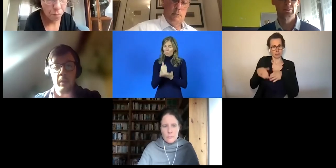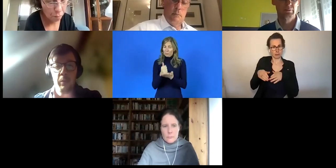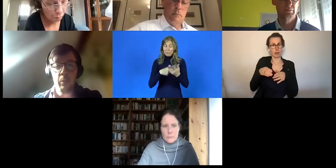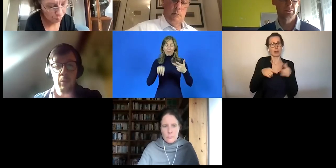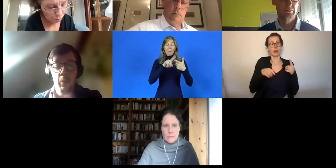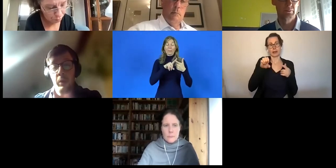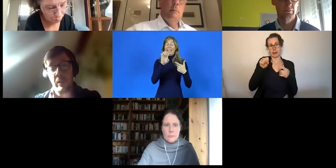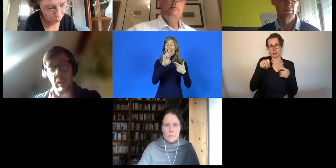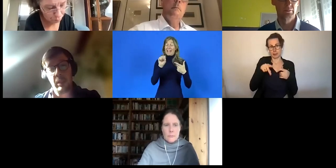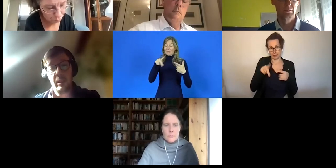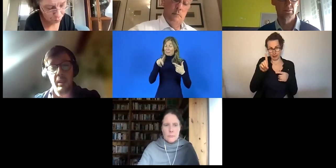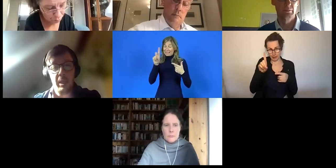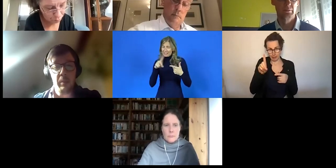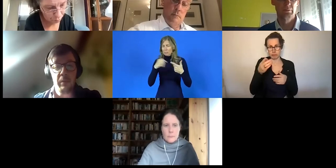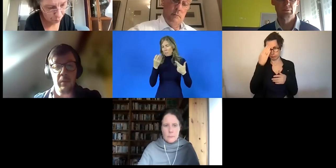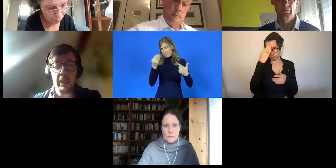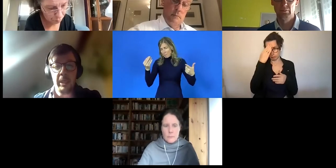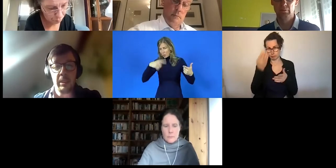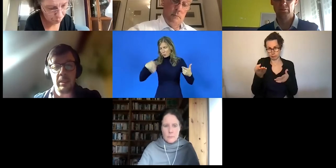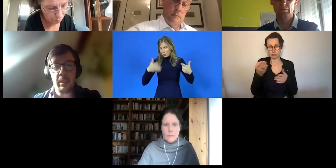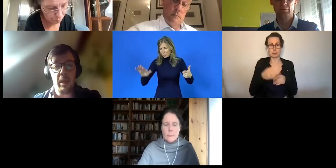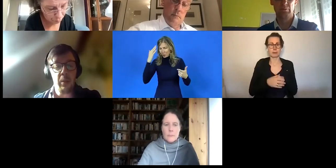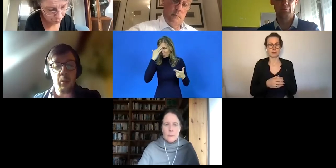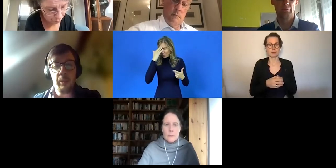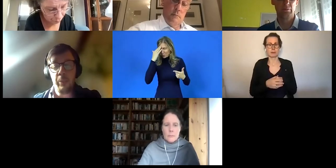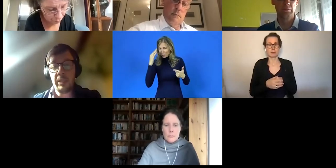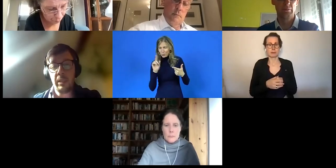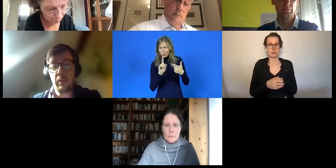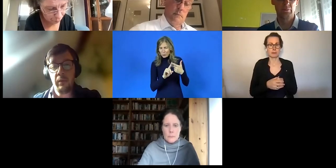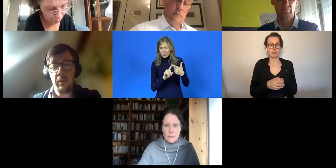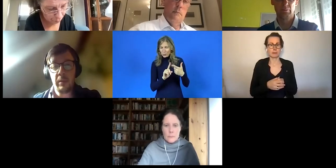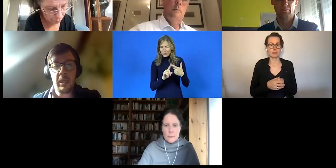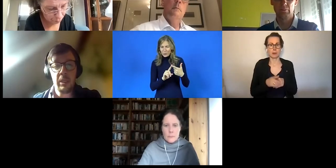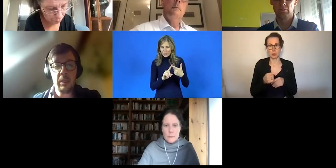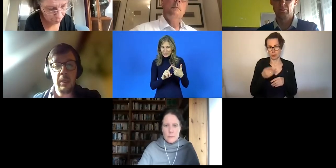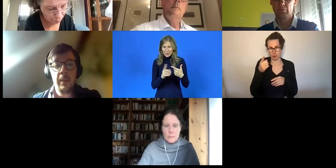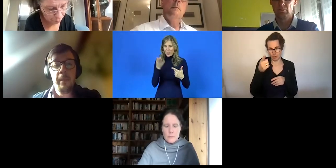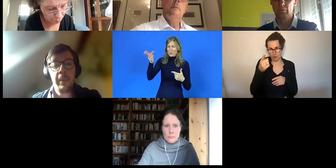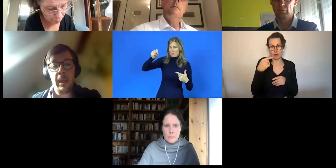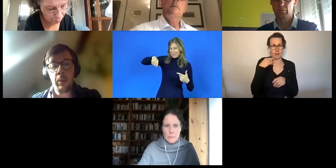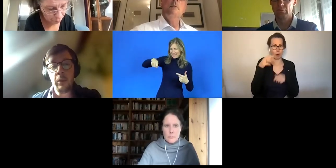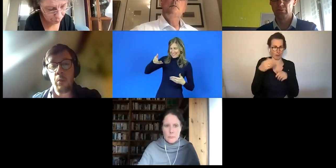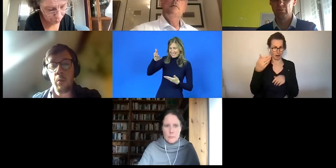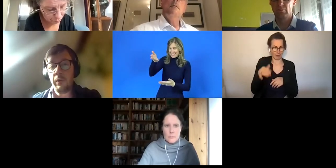Europäischen Plattform für Rehabilitation, die viele von Ihnen sicherlich auch kennen.